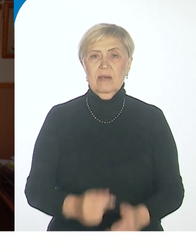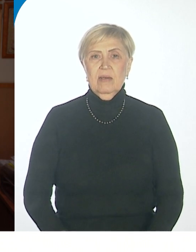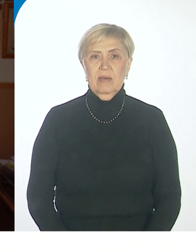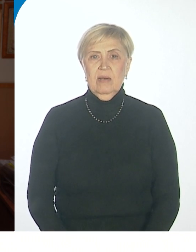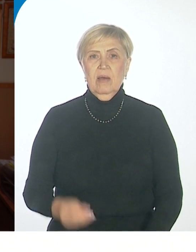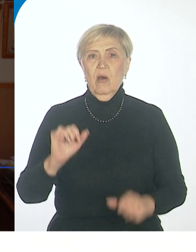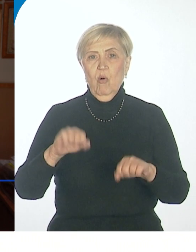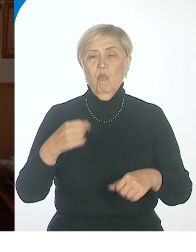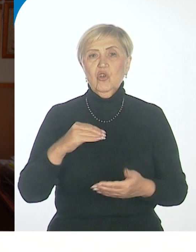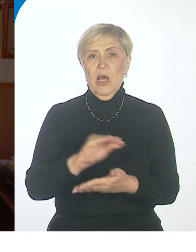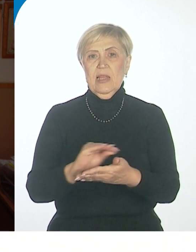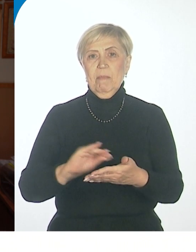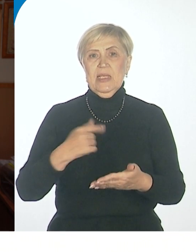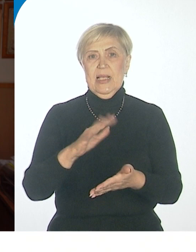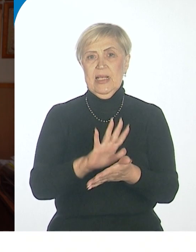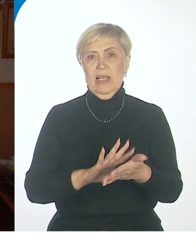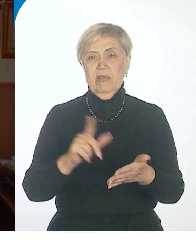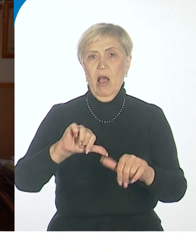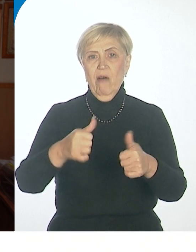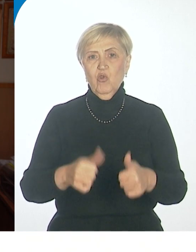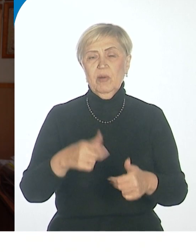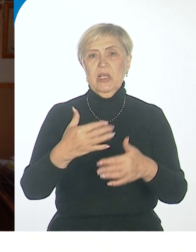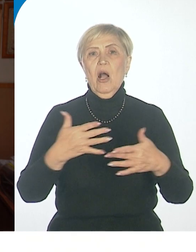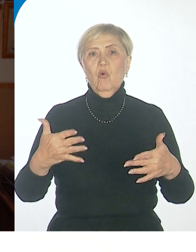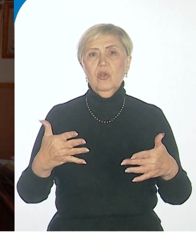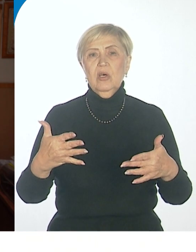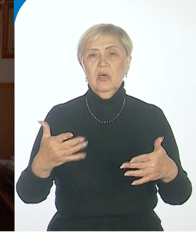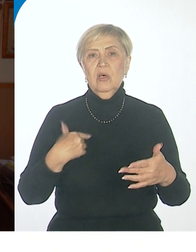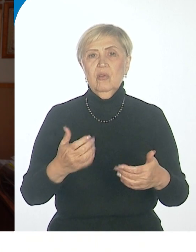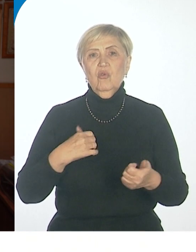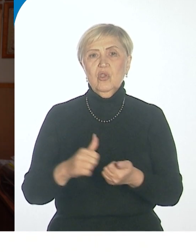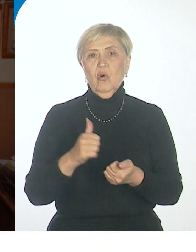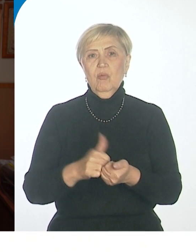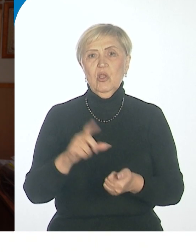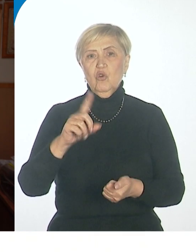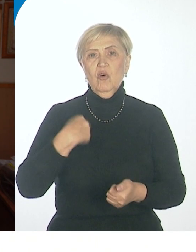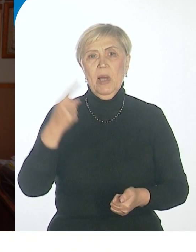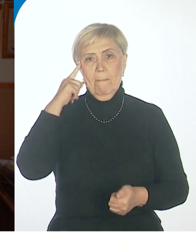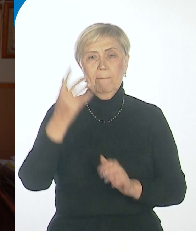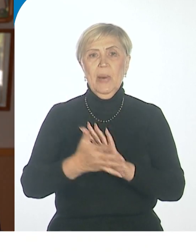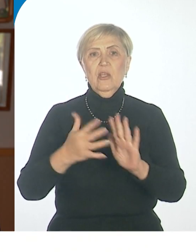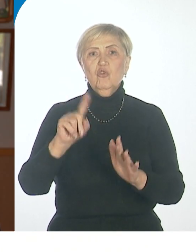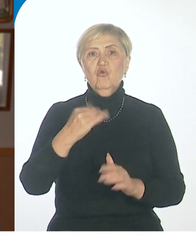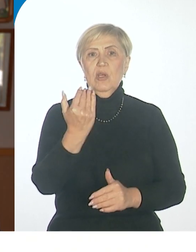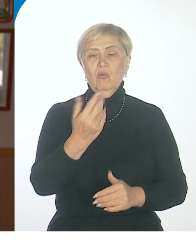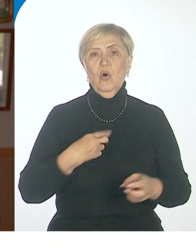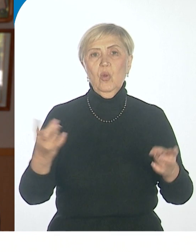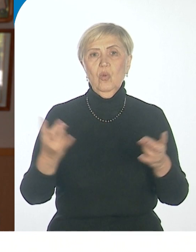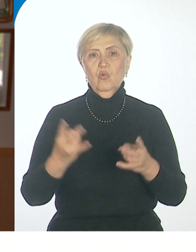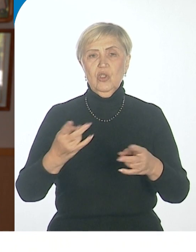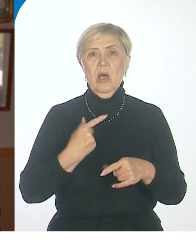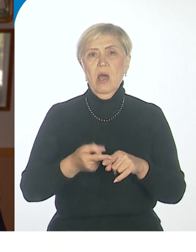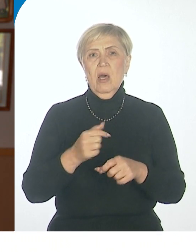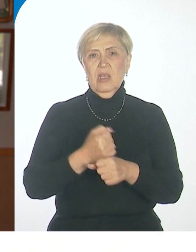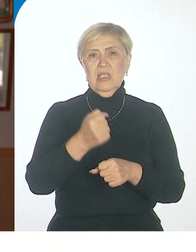написать заявление или оформить какой-то тест, чтобы понять, что ему надо. Но это доставляет